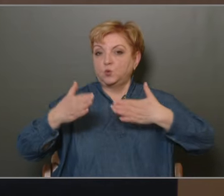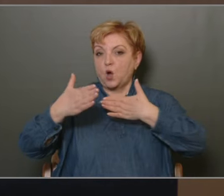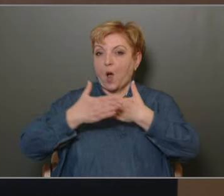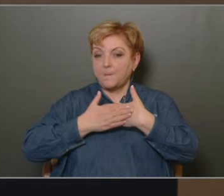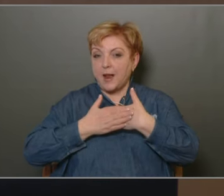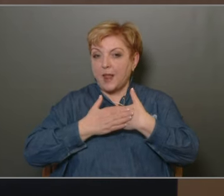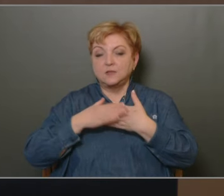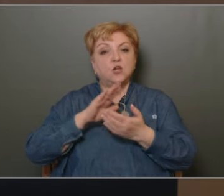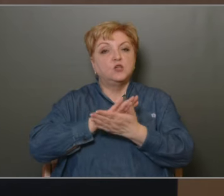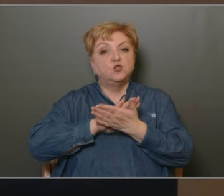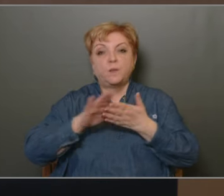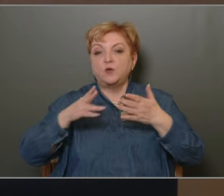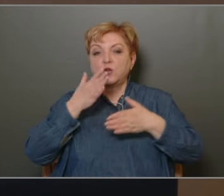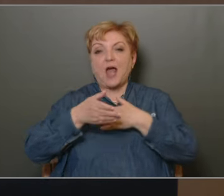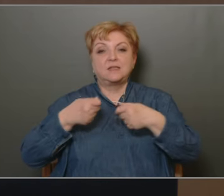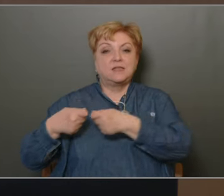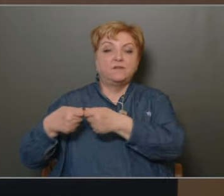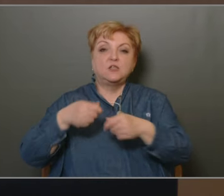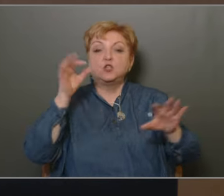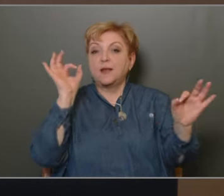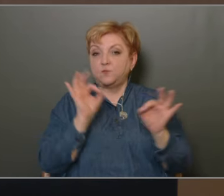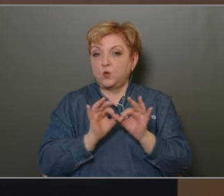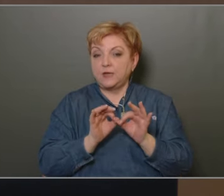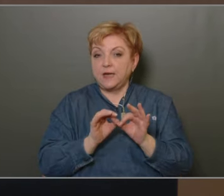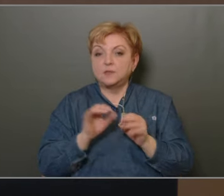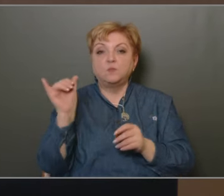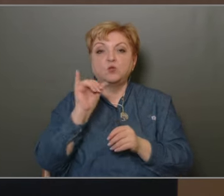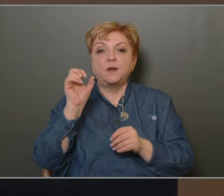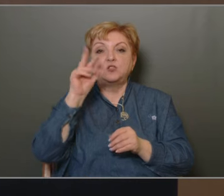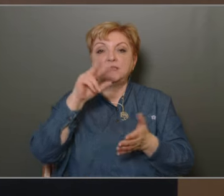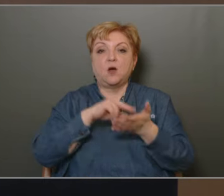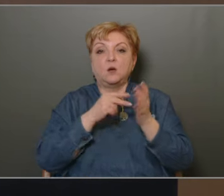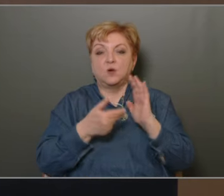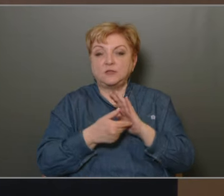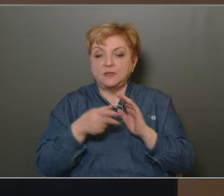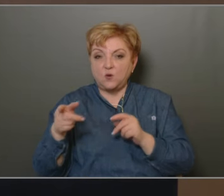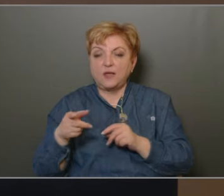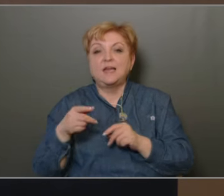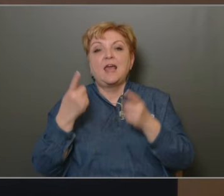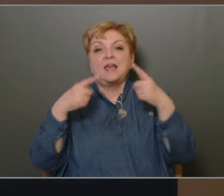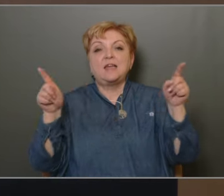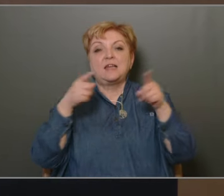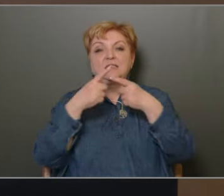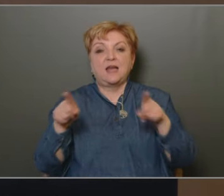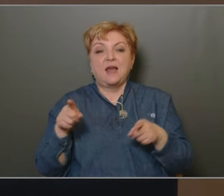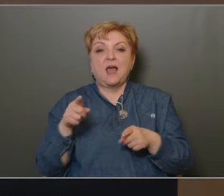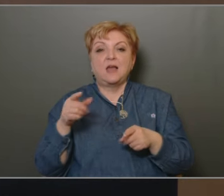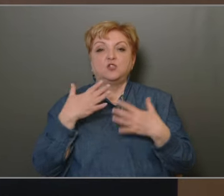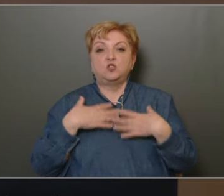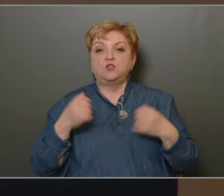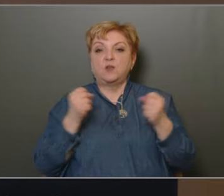amellett, hogy semmi olyan átszervezés nem történhet, amely a Budapest 13. kerületi ének, zenei és testnevelési általási iskaja